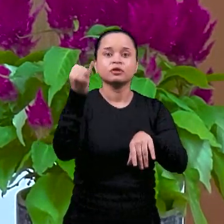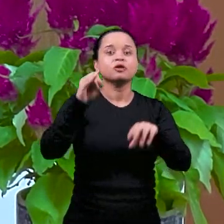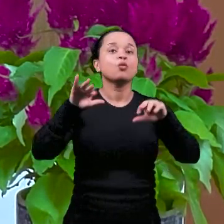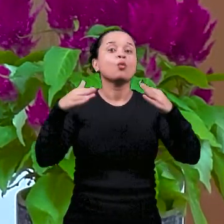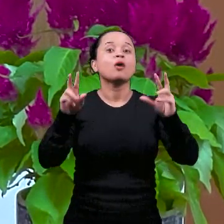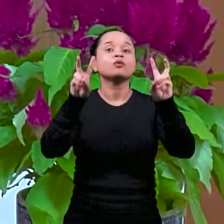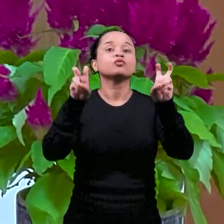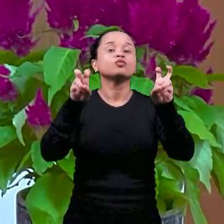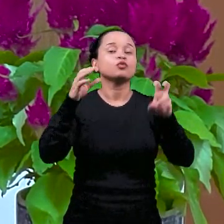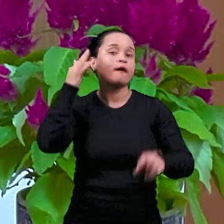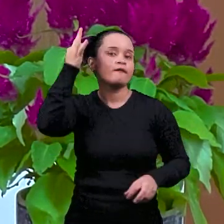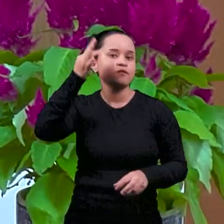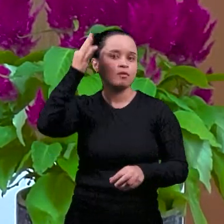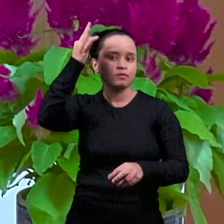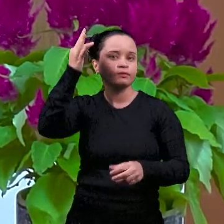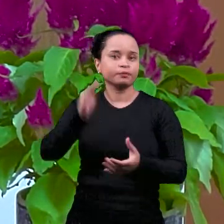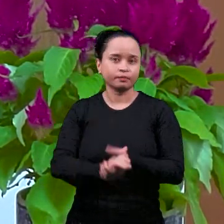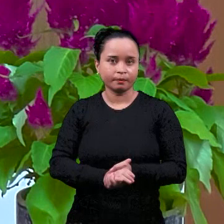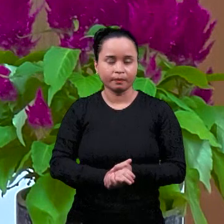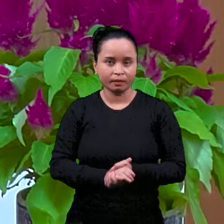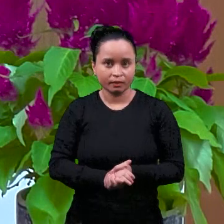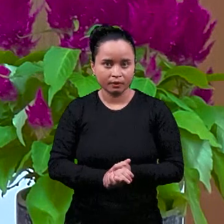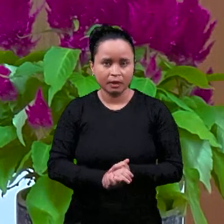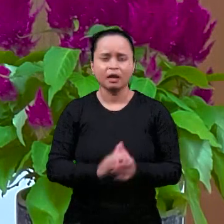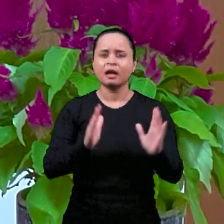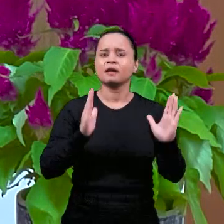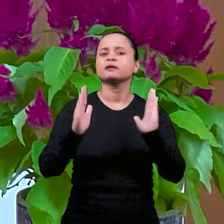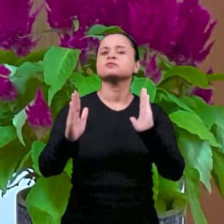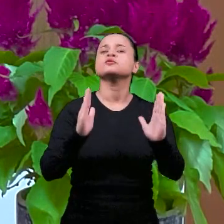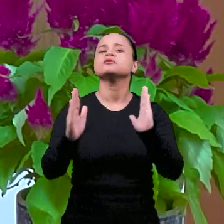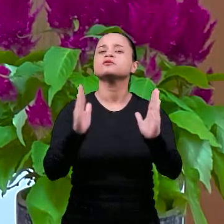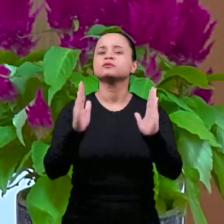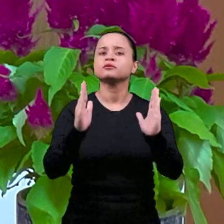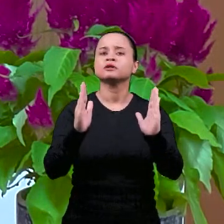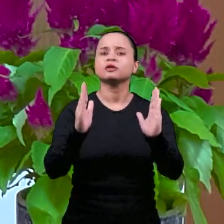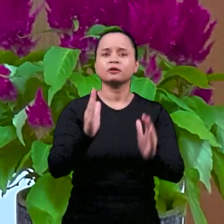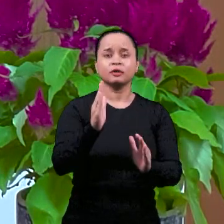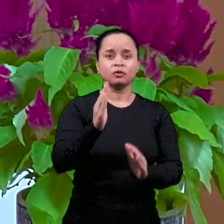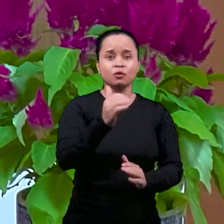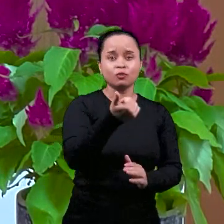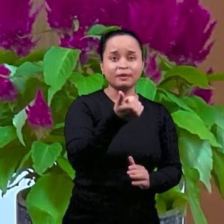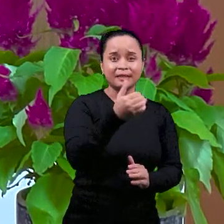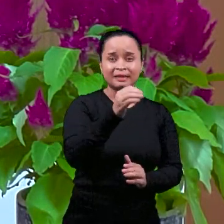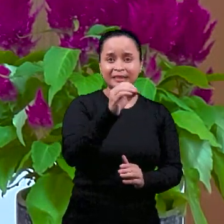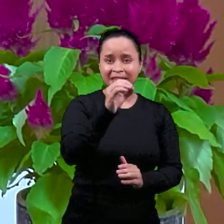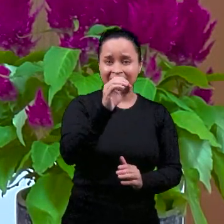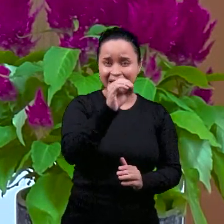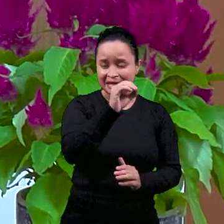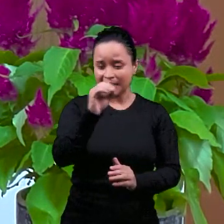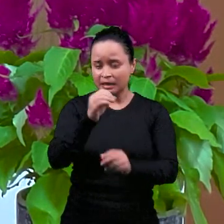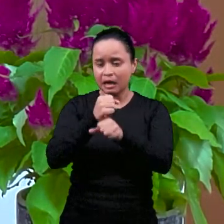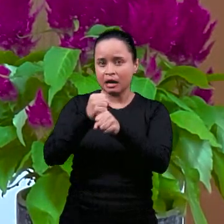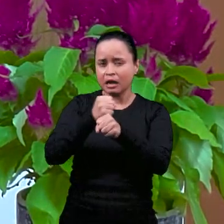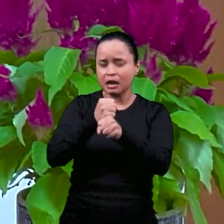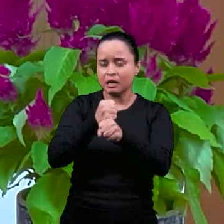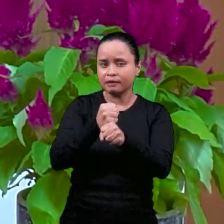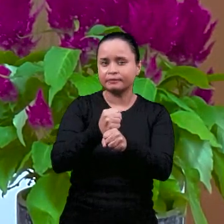такие важные моменты. Ибо это был еленистический период, это было